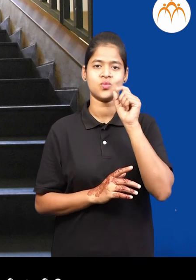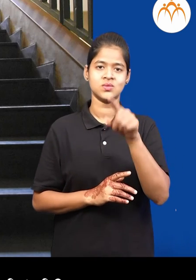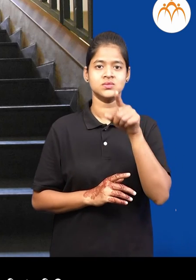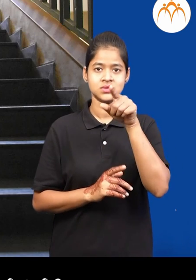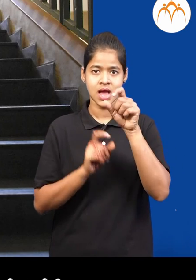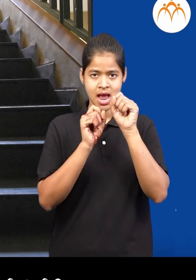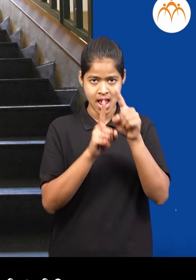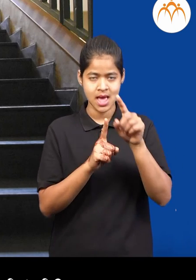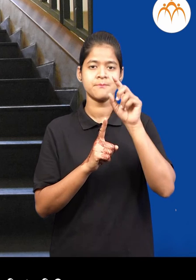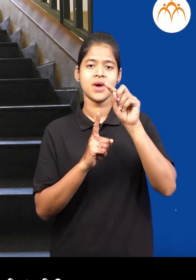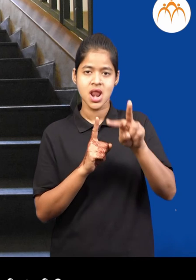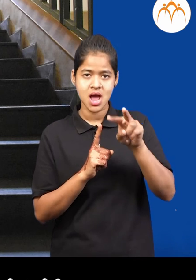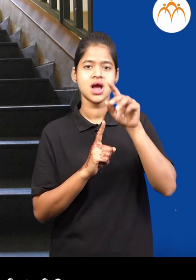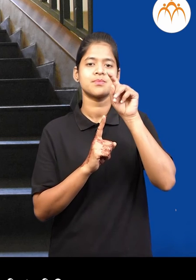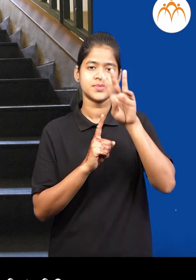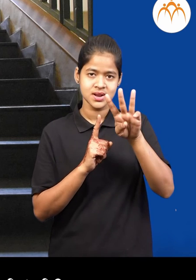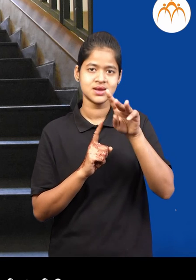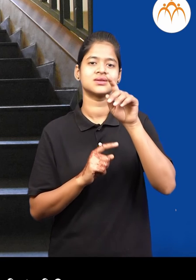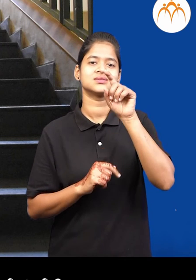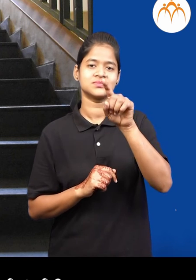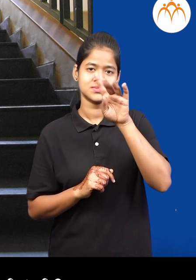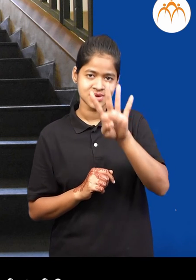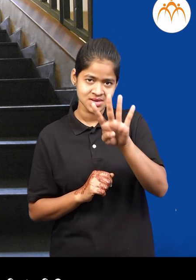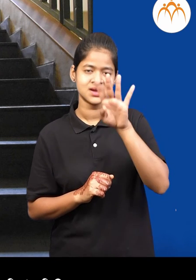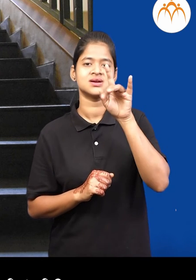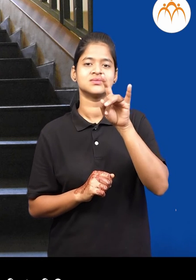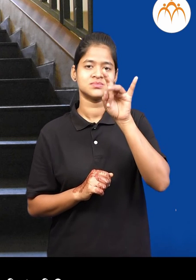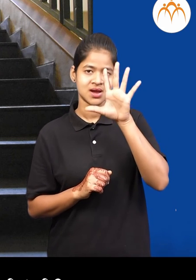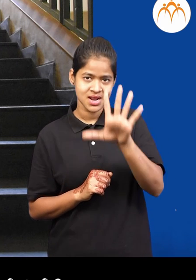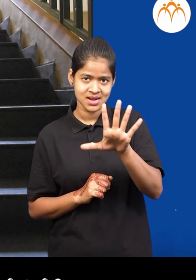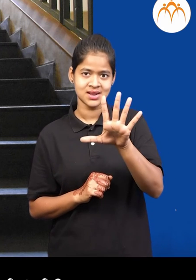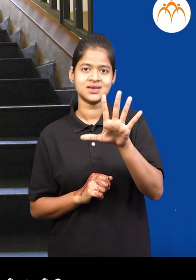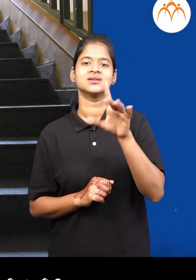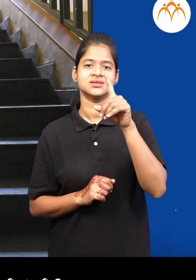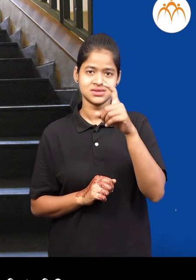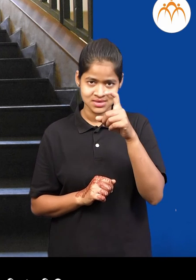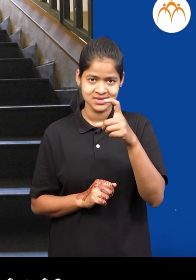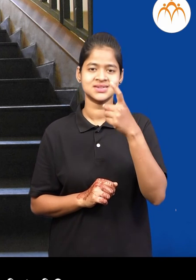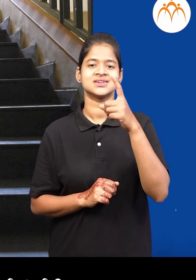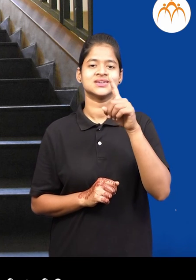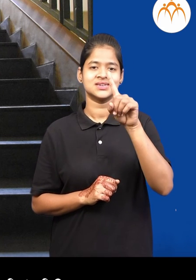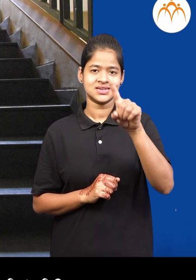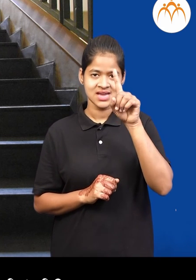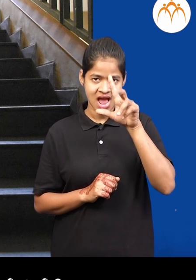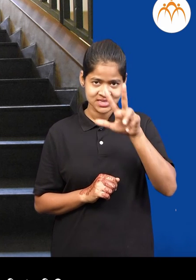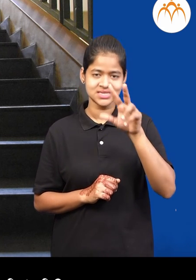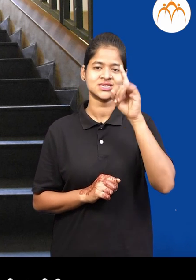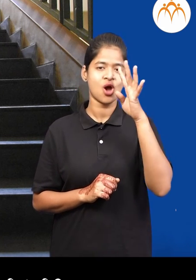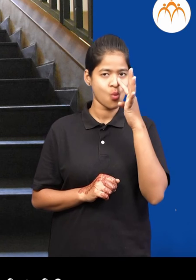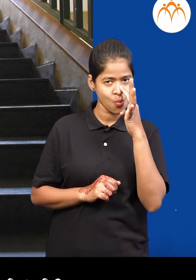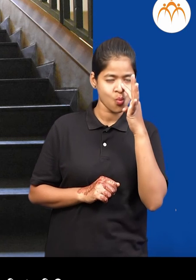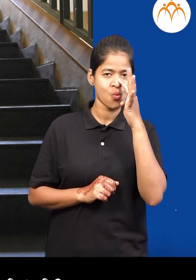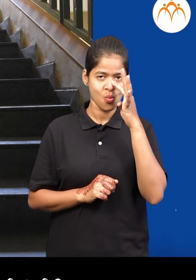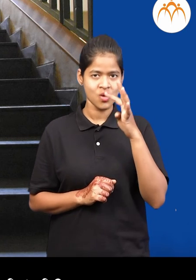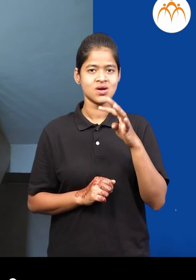अकरा, बारा, तेरा, चौदा, पंधरा, सोडा, सत्रा, आठरा,